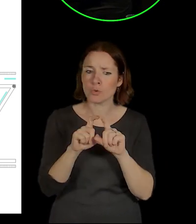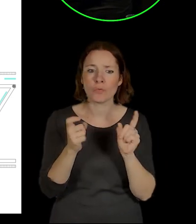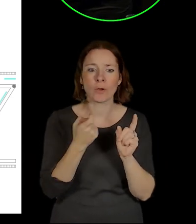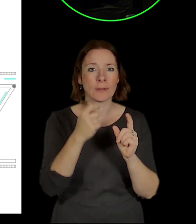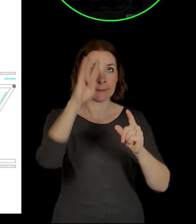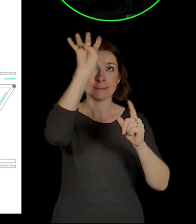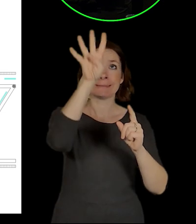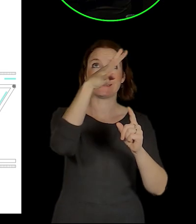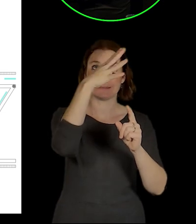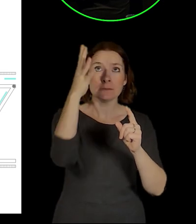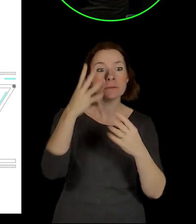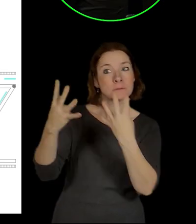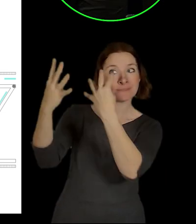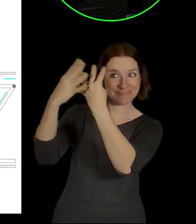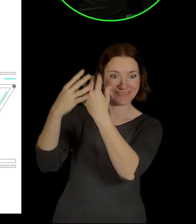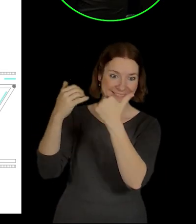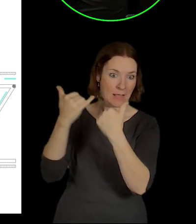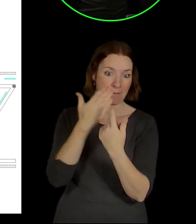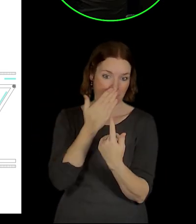nebo ta žaluzie, která tam vznikne,